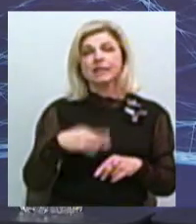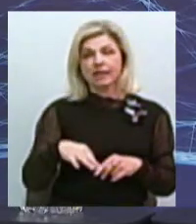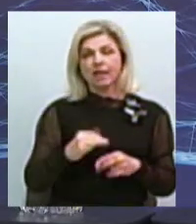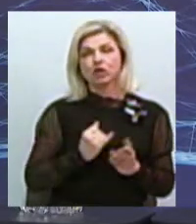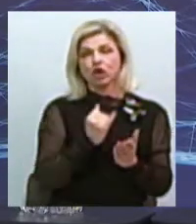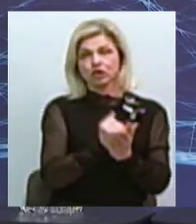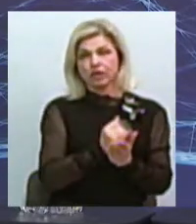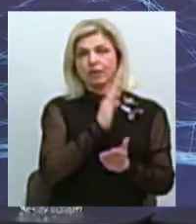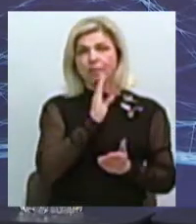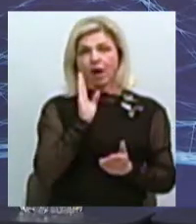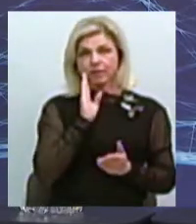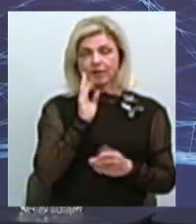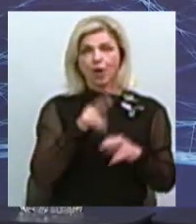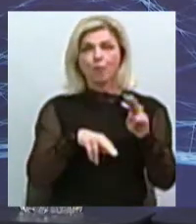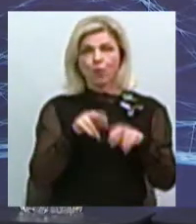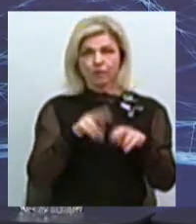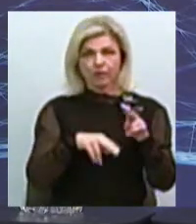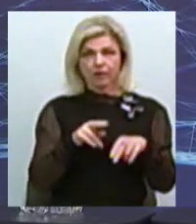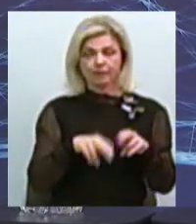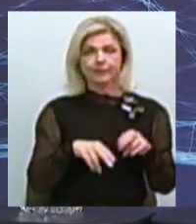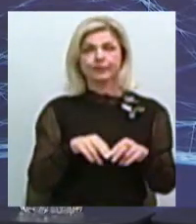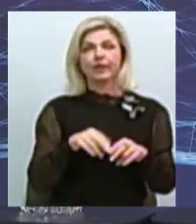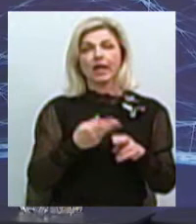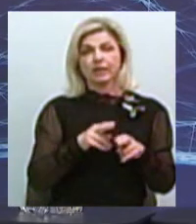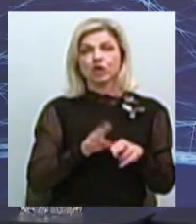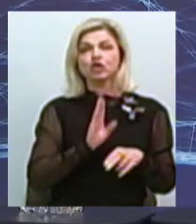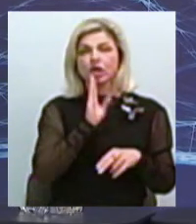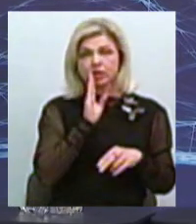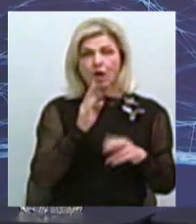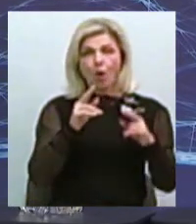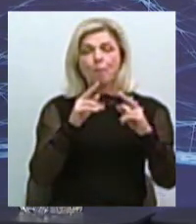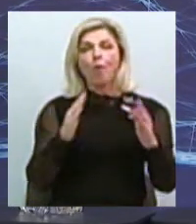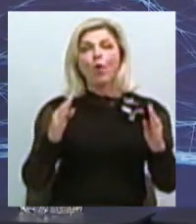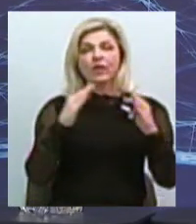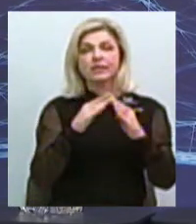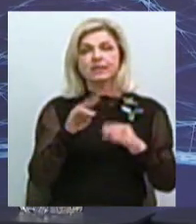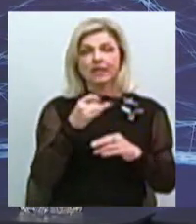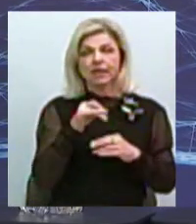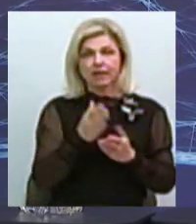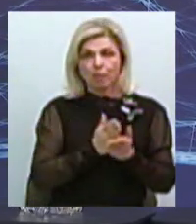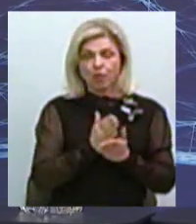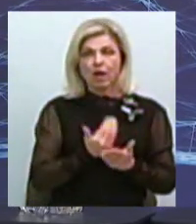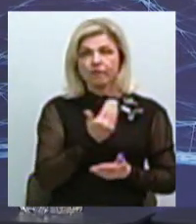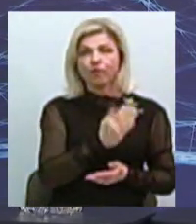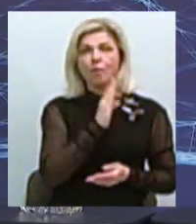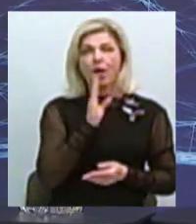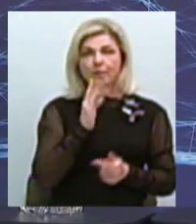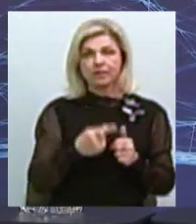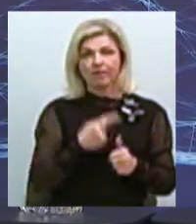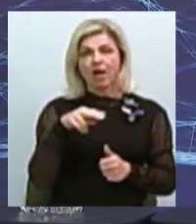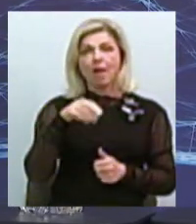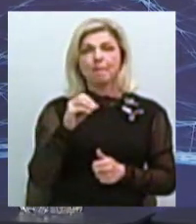побудували, дурдикіни побудували цей жіночий монастир Пелагеївський. Мати їхню звали Пелагея.